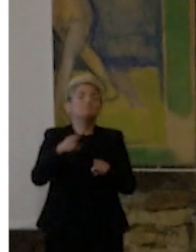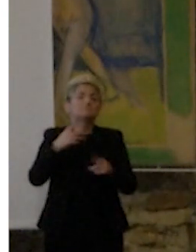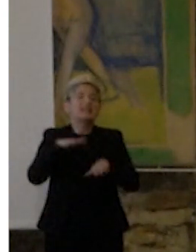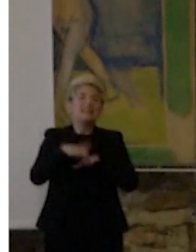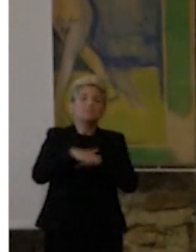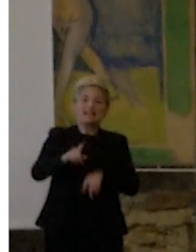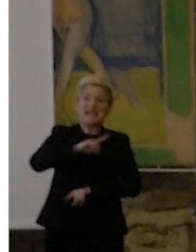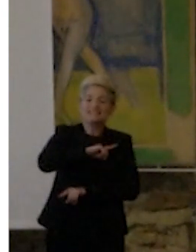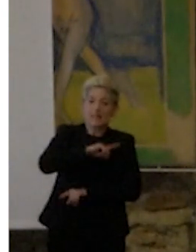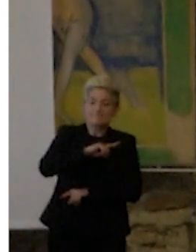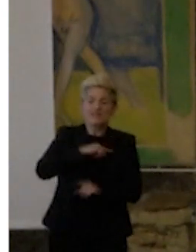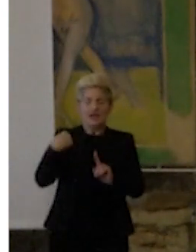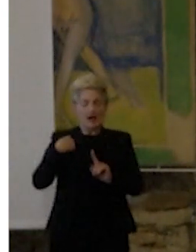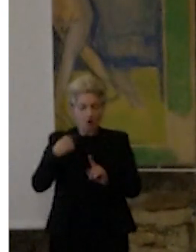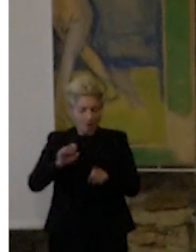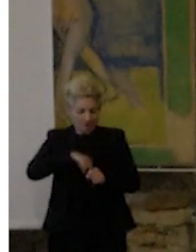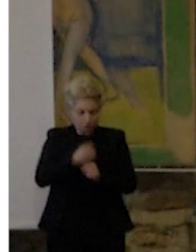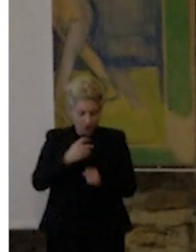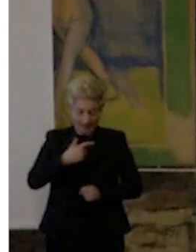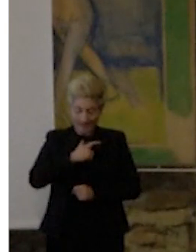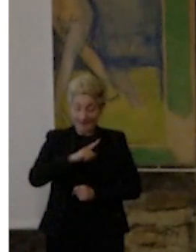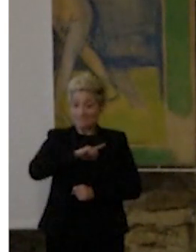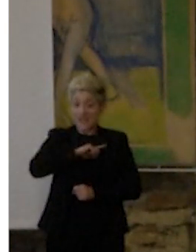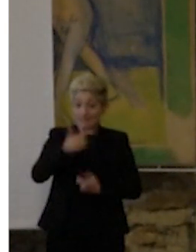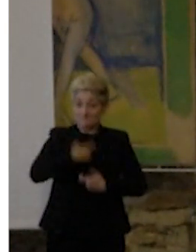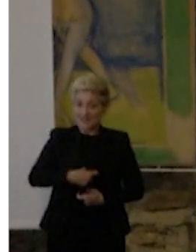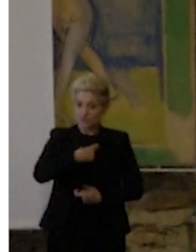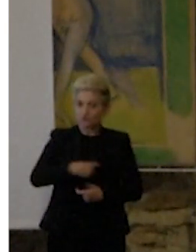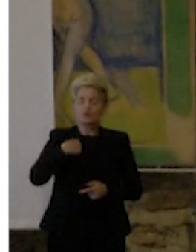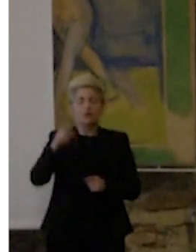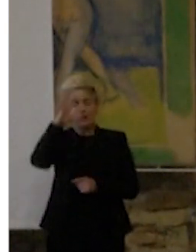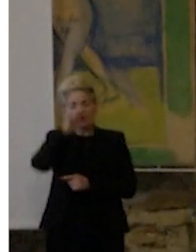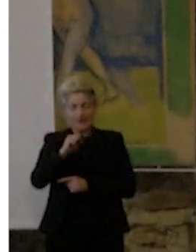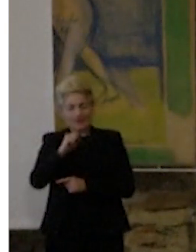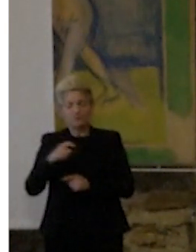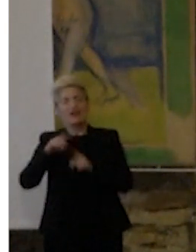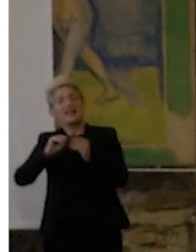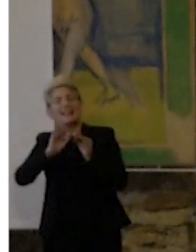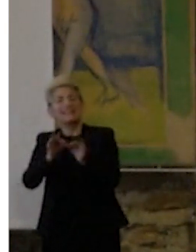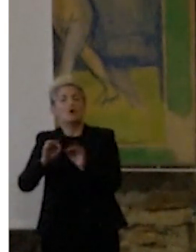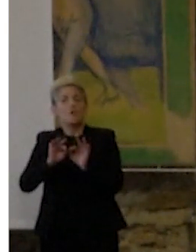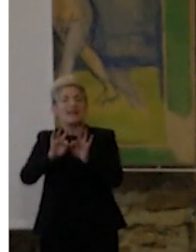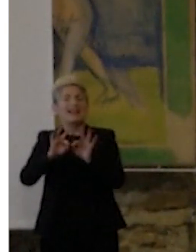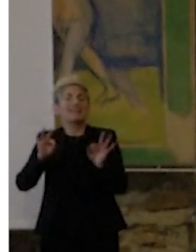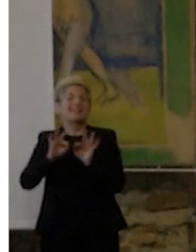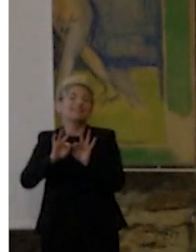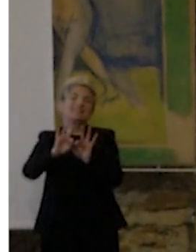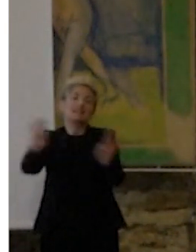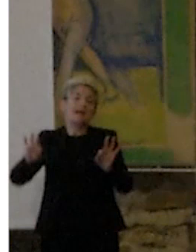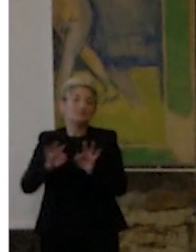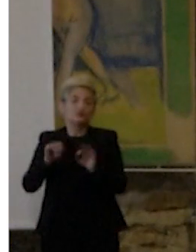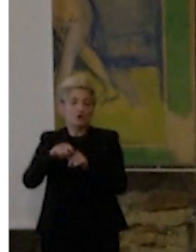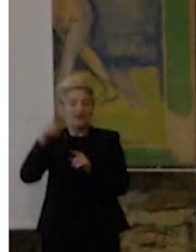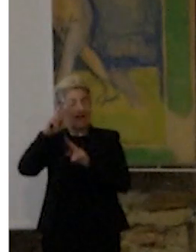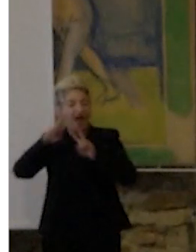questa, cioè da una parte mi trovo vicino alla dimensione analitica, dall'altra parte alla dimensione sintetica. Una cosa